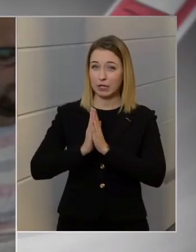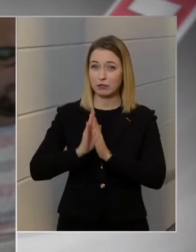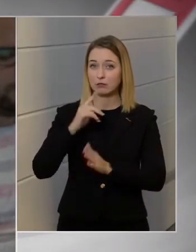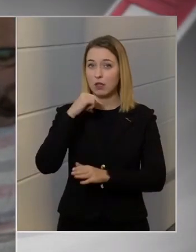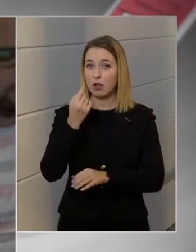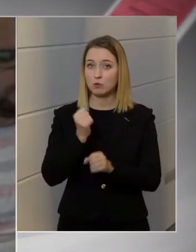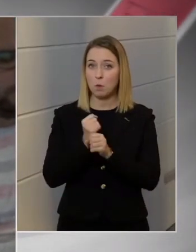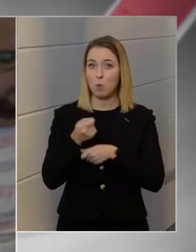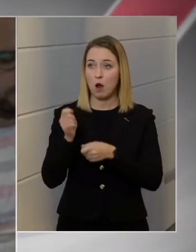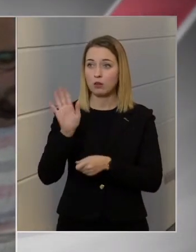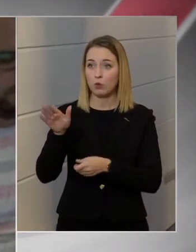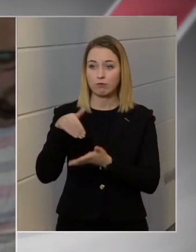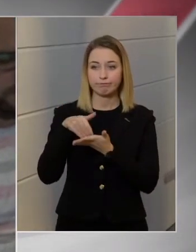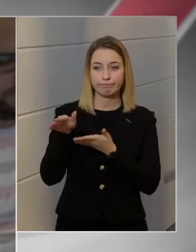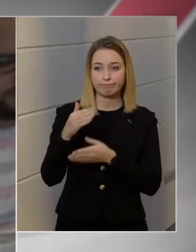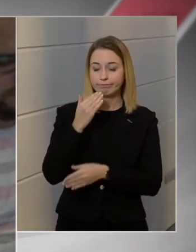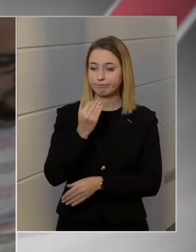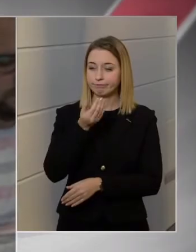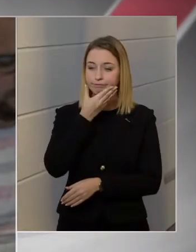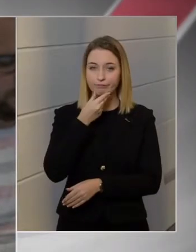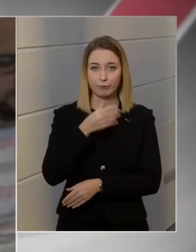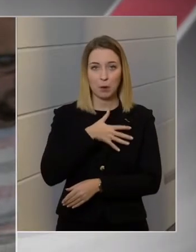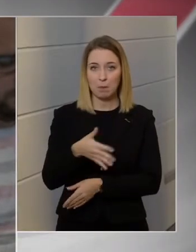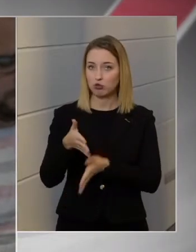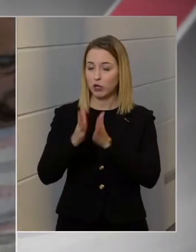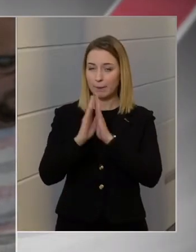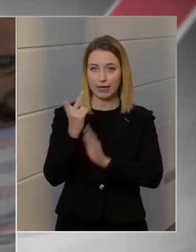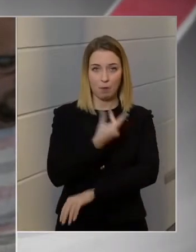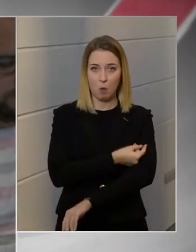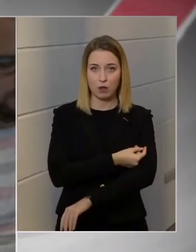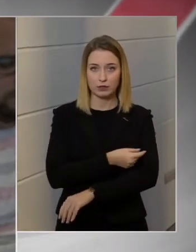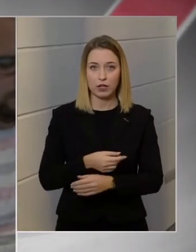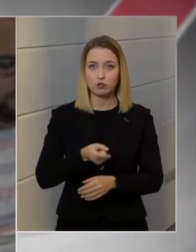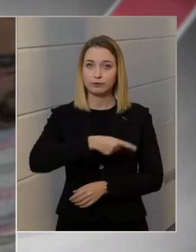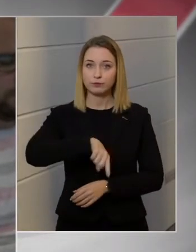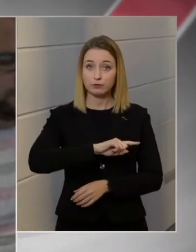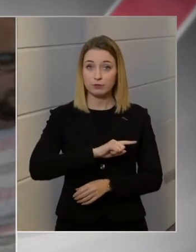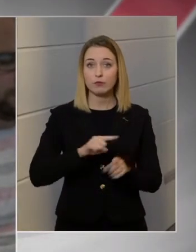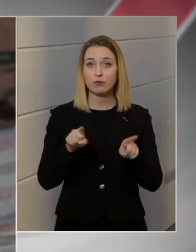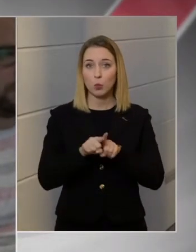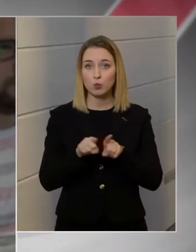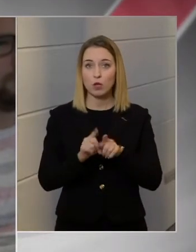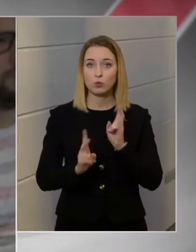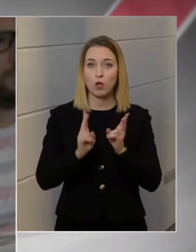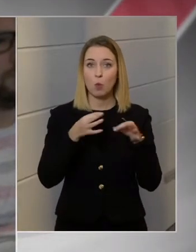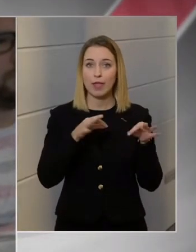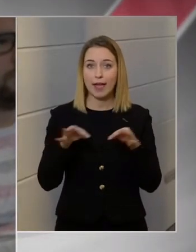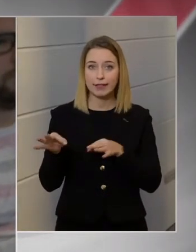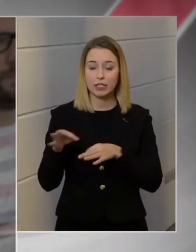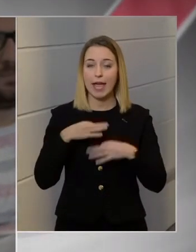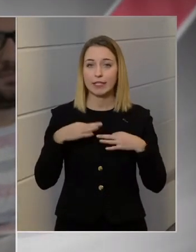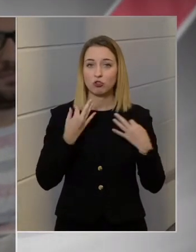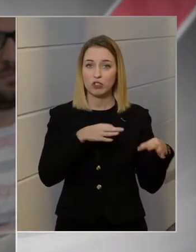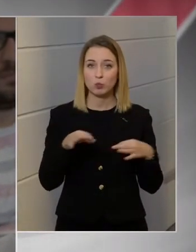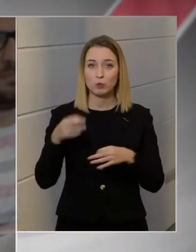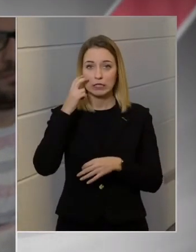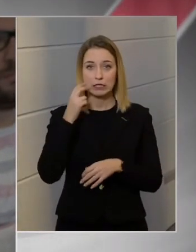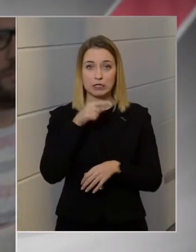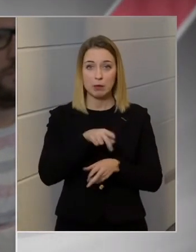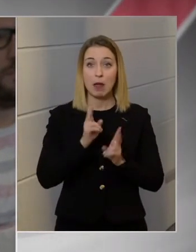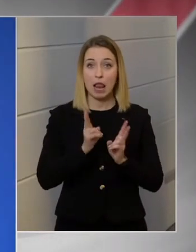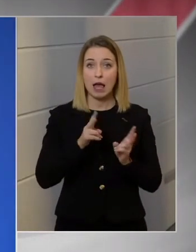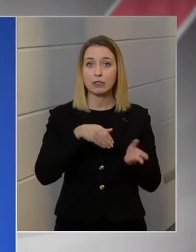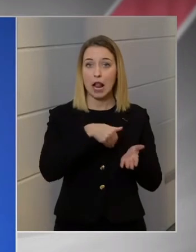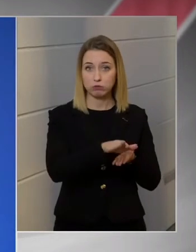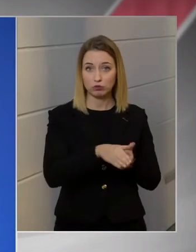azt mondják a munkahadónak, hogy köszönöm szépen, mégsem kérem az oltást, azokat ugyanúgy, ahogy az egészségügyi intézményekben el lehet